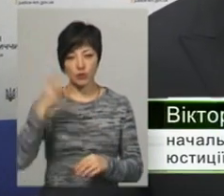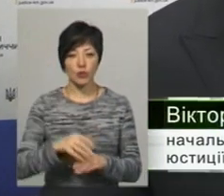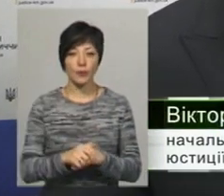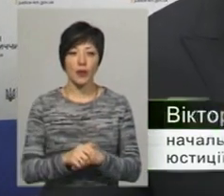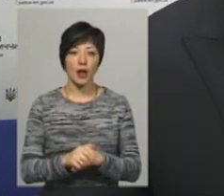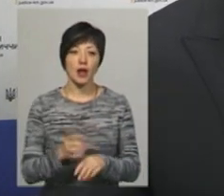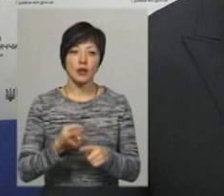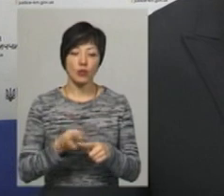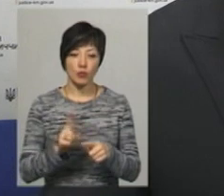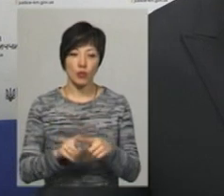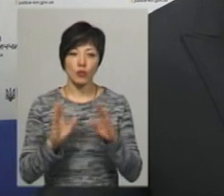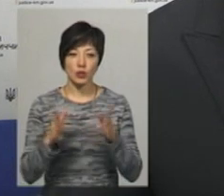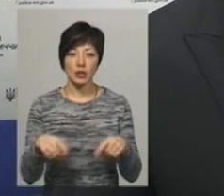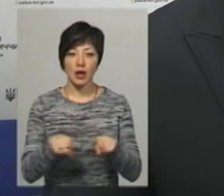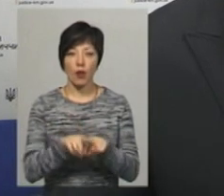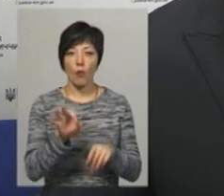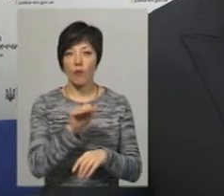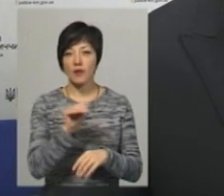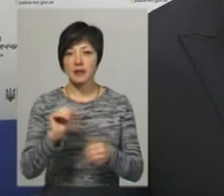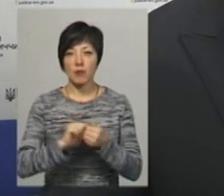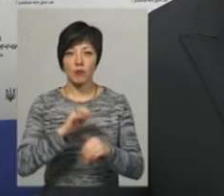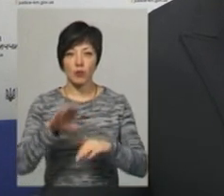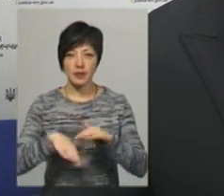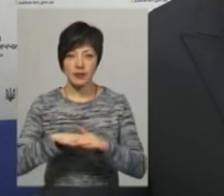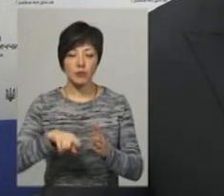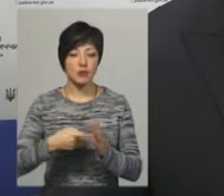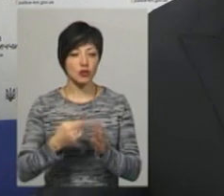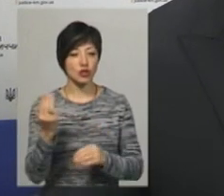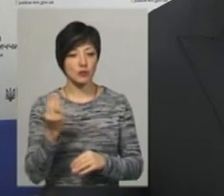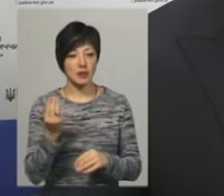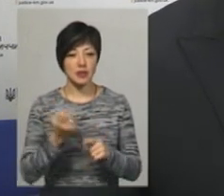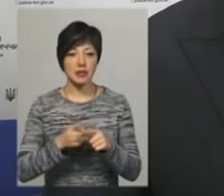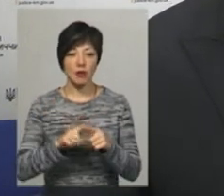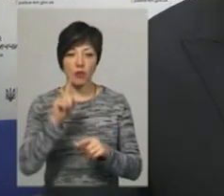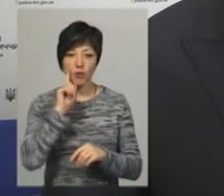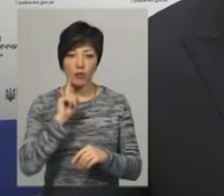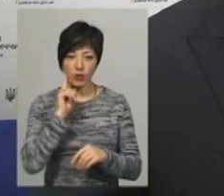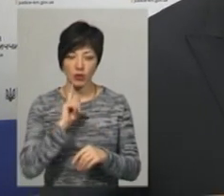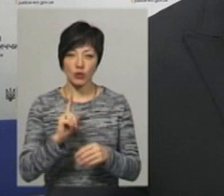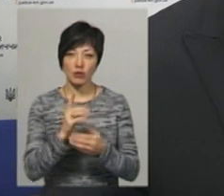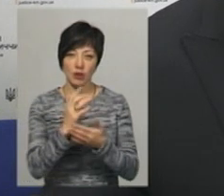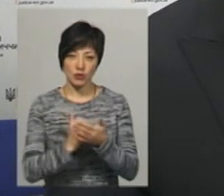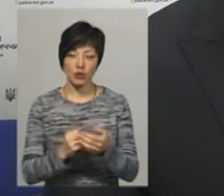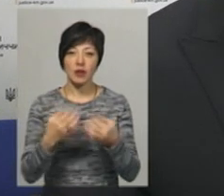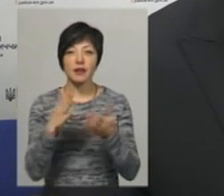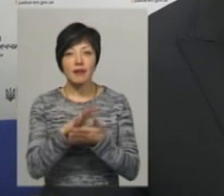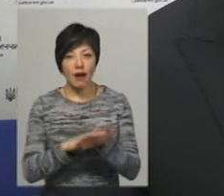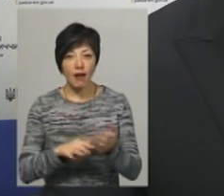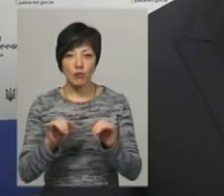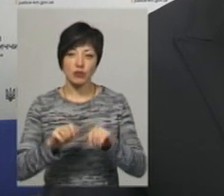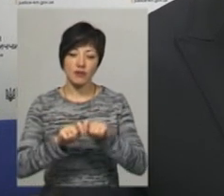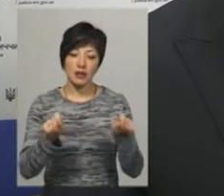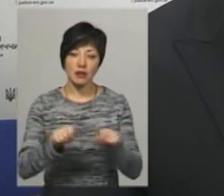Тому буде також такий офіс в місті Кам'яць-Підільському і в місті Шепетівка. Це поки ще не дозволяє ресурси. Подальше ми будемо думати, щоб такі офіси